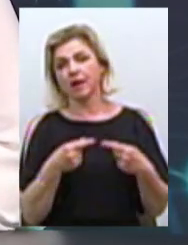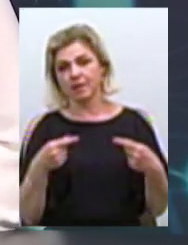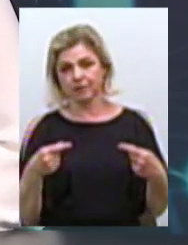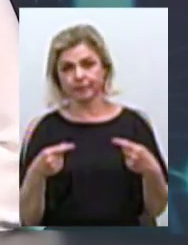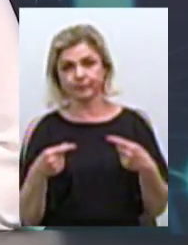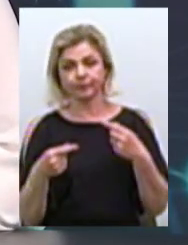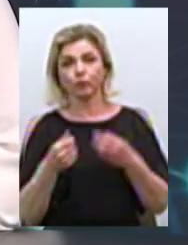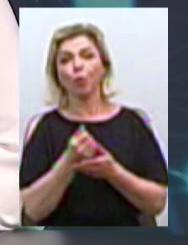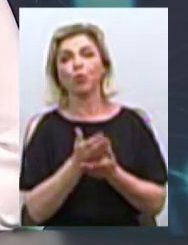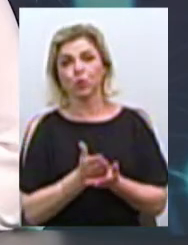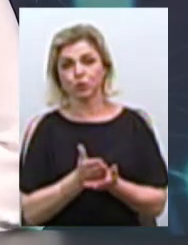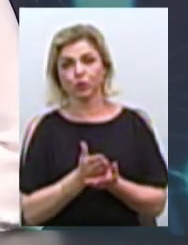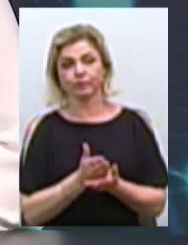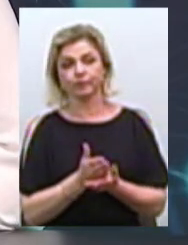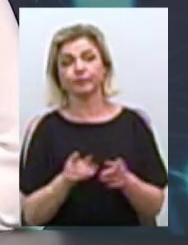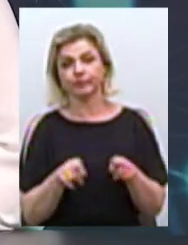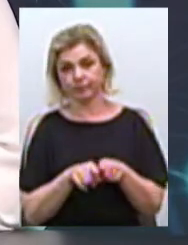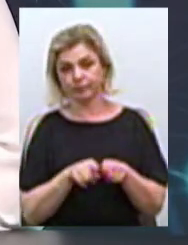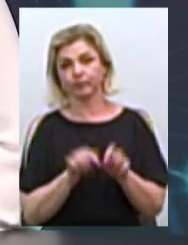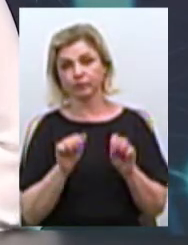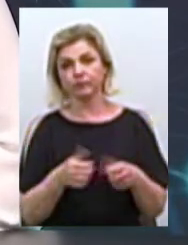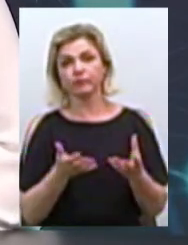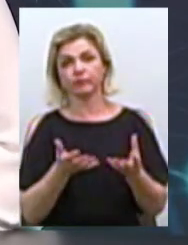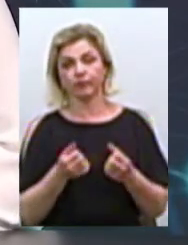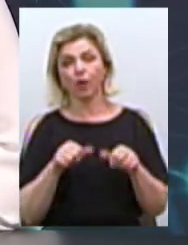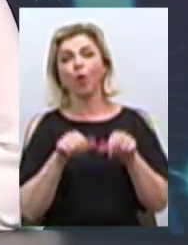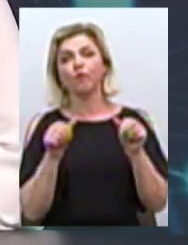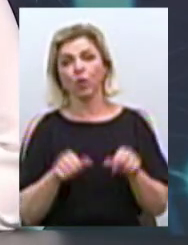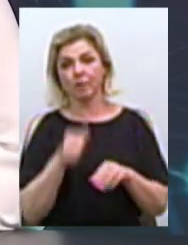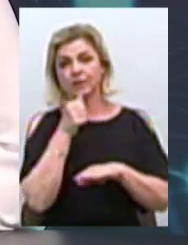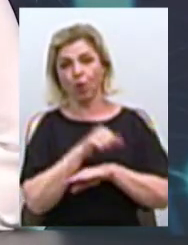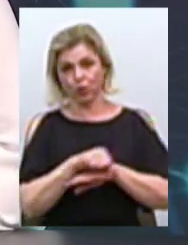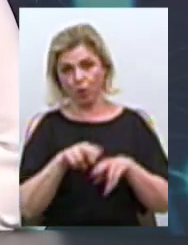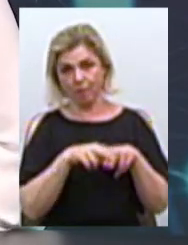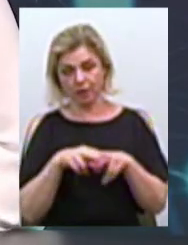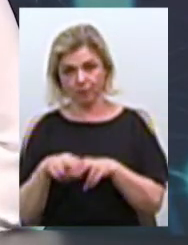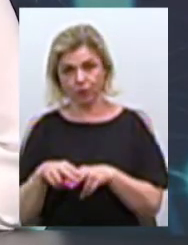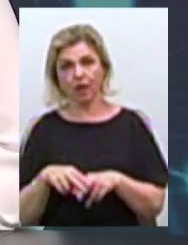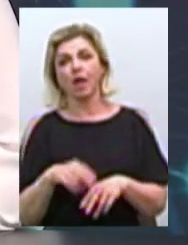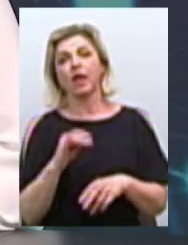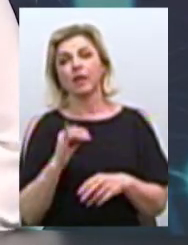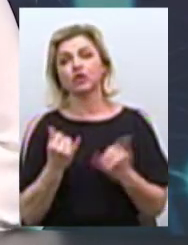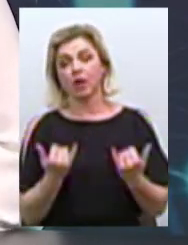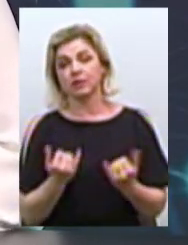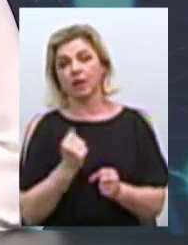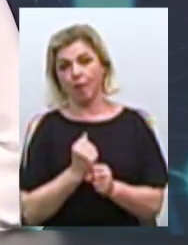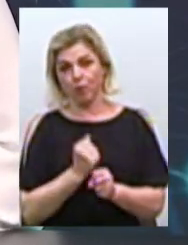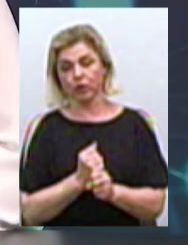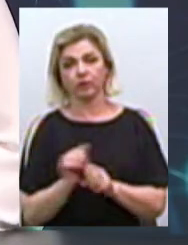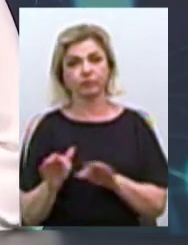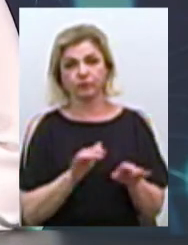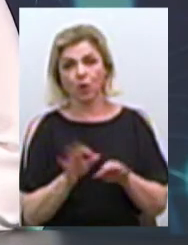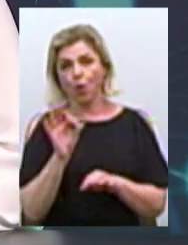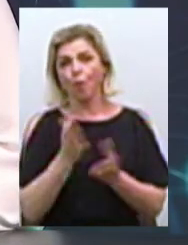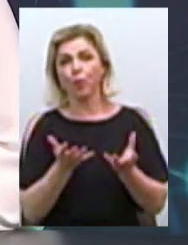послуг також оформити закордонний паспорт. Наразі ведеться робота щодо отримання